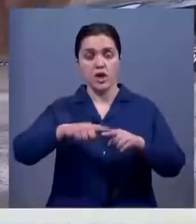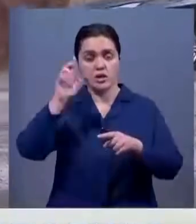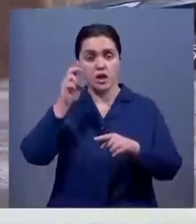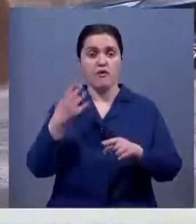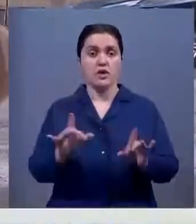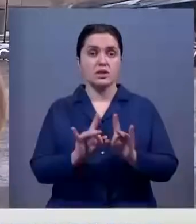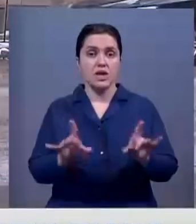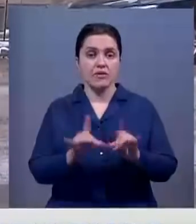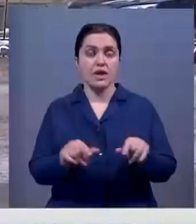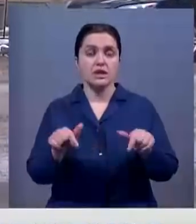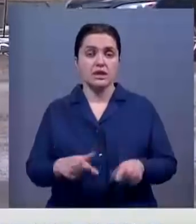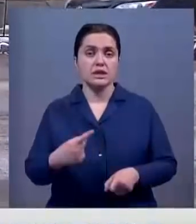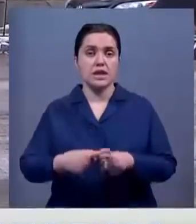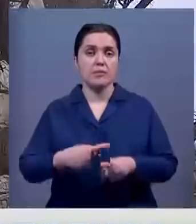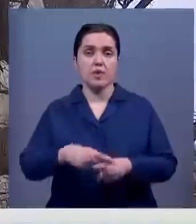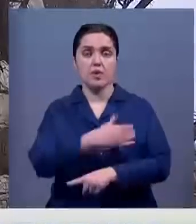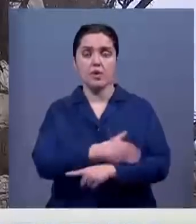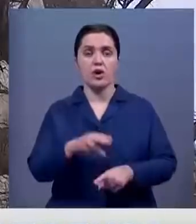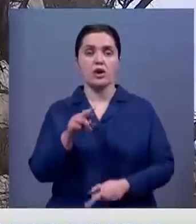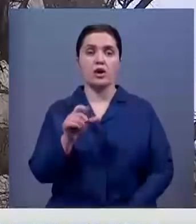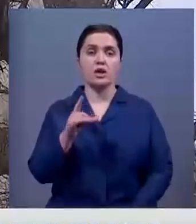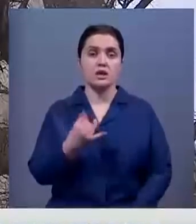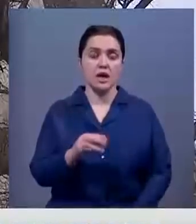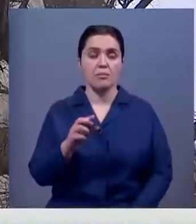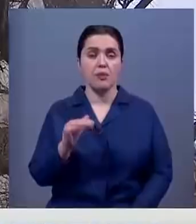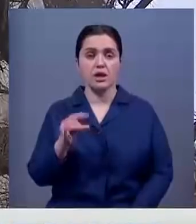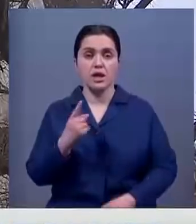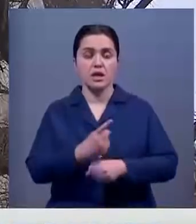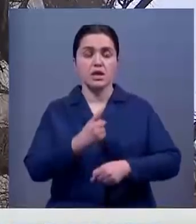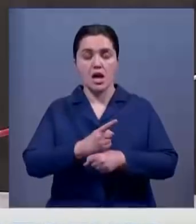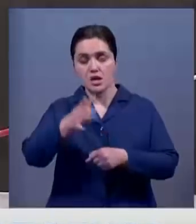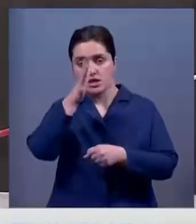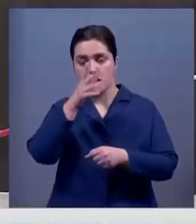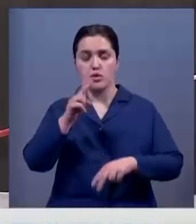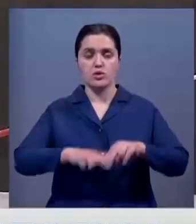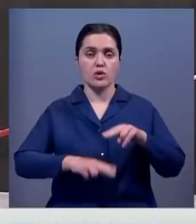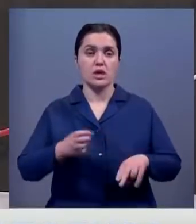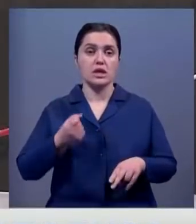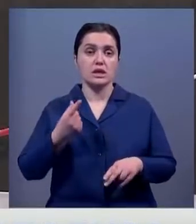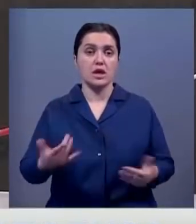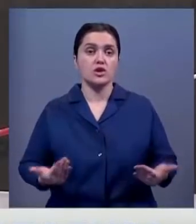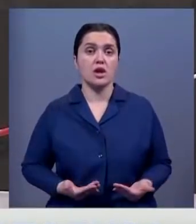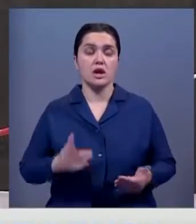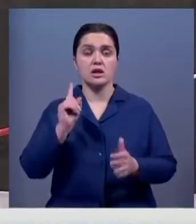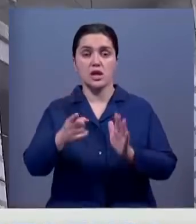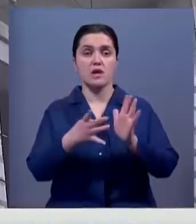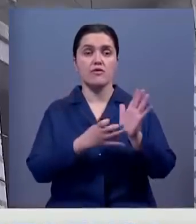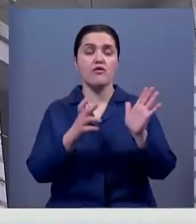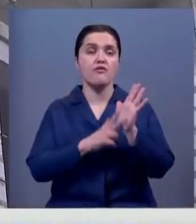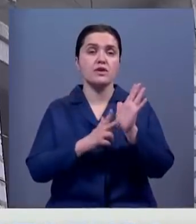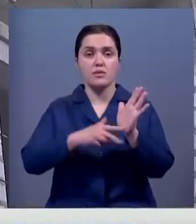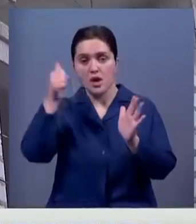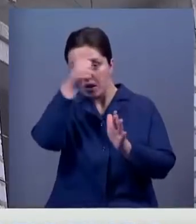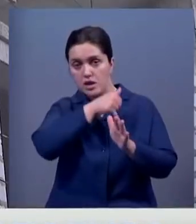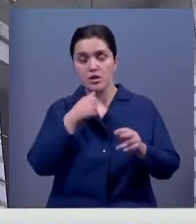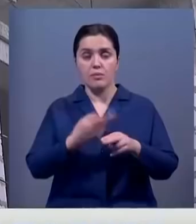словам, вот здесь, на пересечении улиц Карасай-Батыра и Шарипова, незаконно строят сразу несколько жилых зданий. Еще в 1980 году на